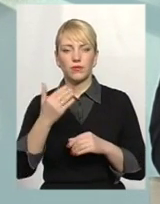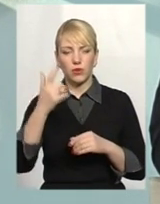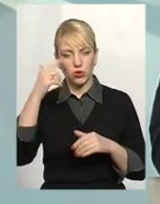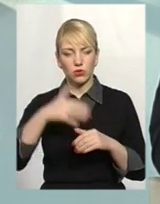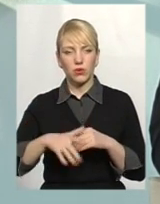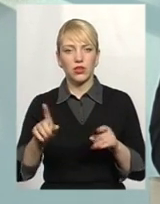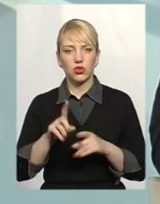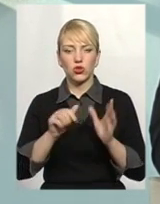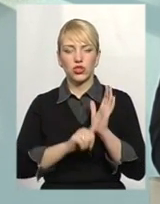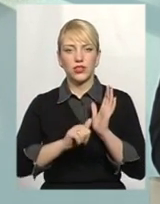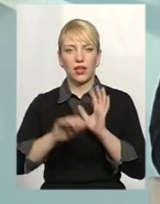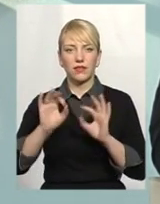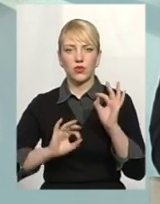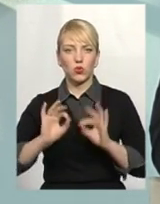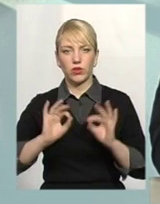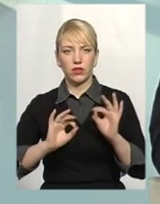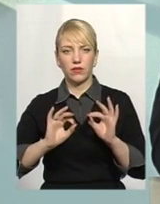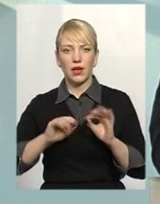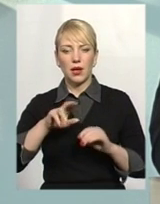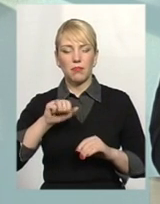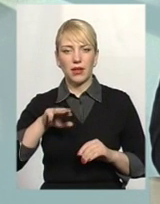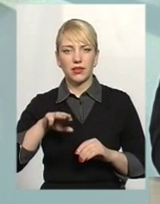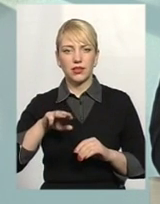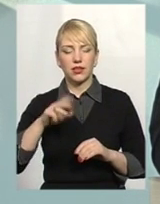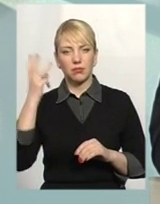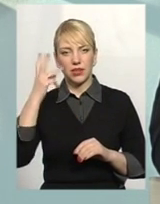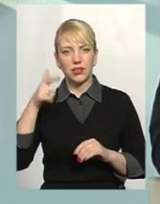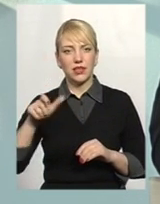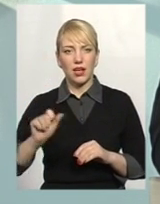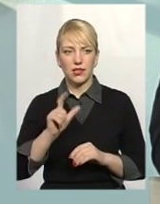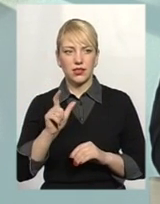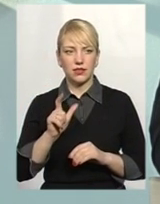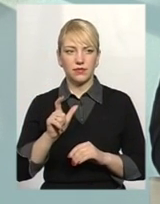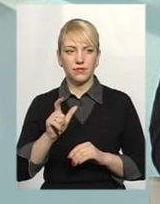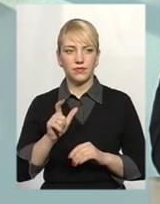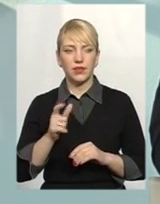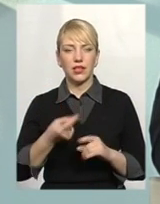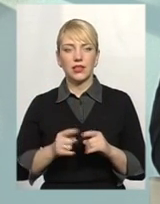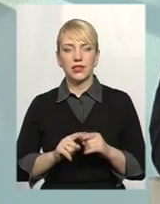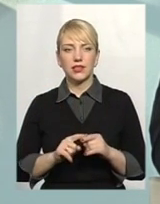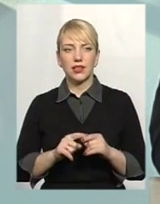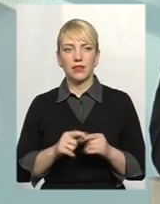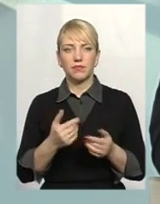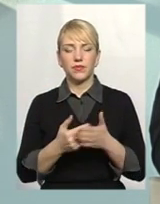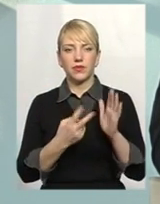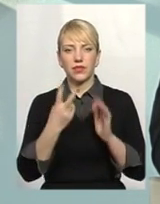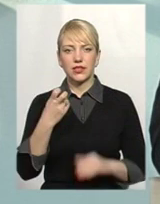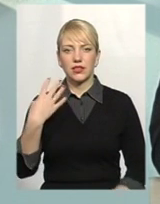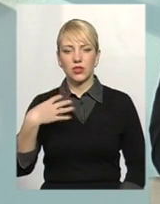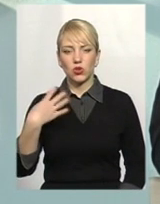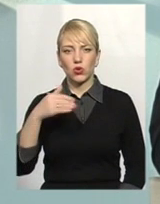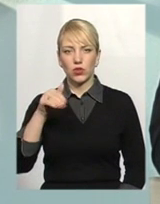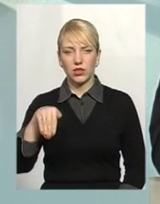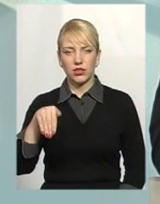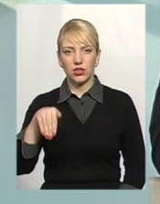60% споживачів ПАД «Хмельницьгаз», це порядка 240 тисяч